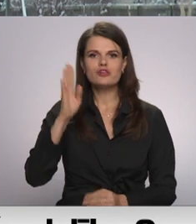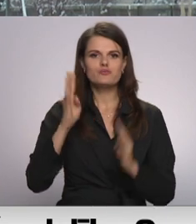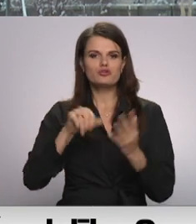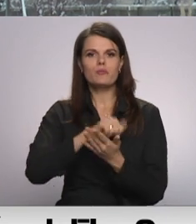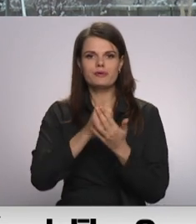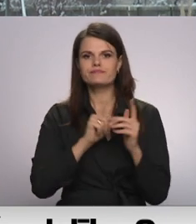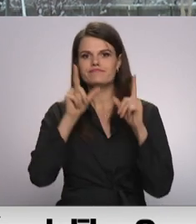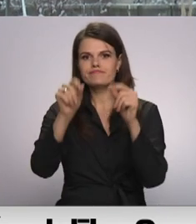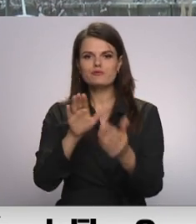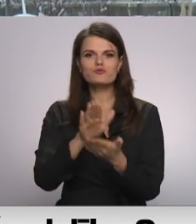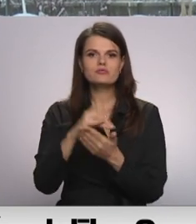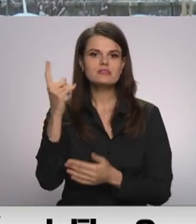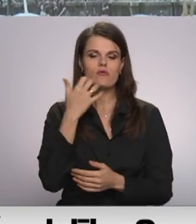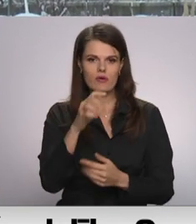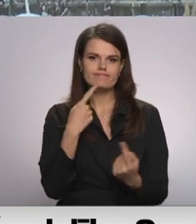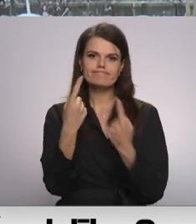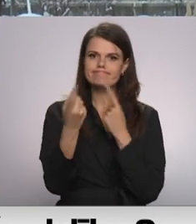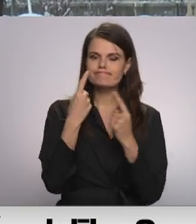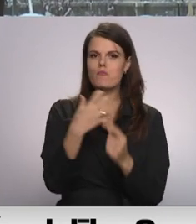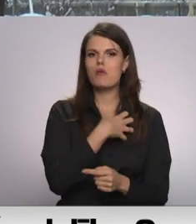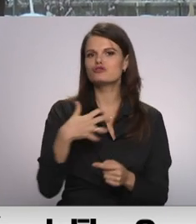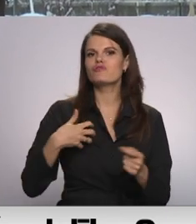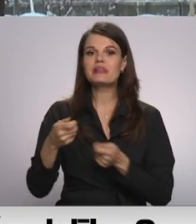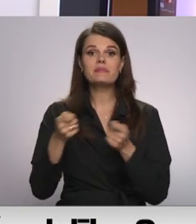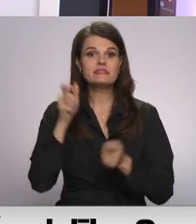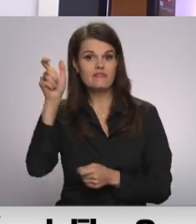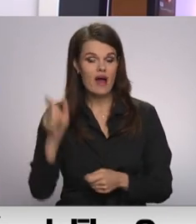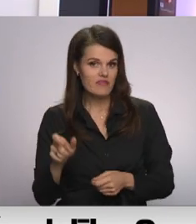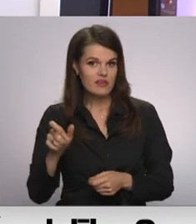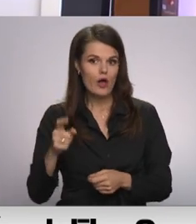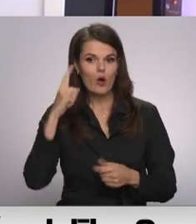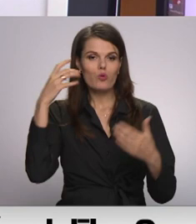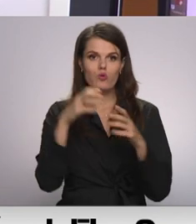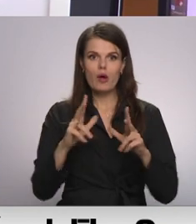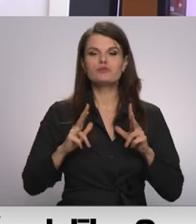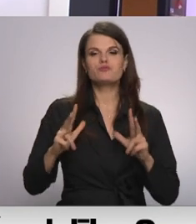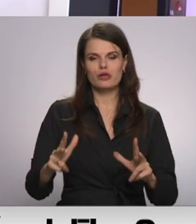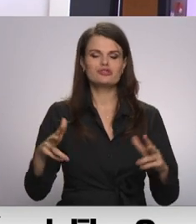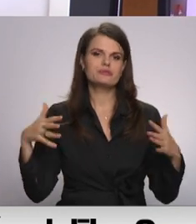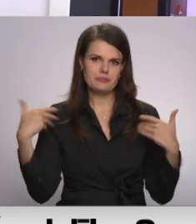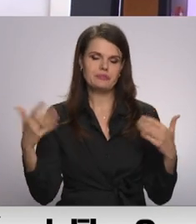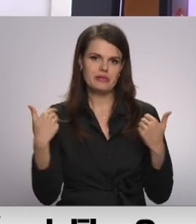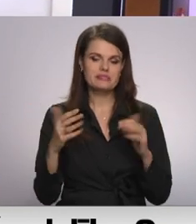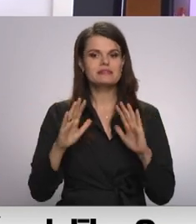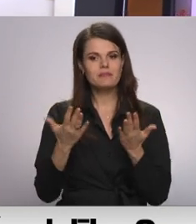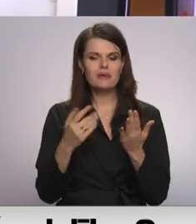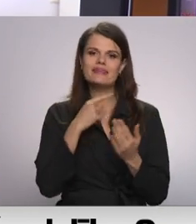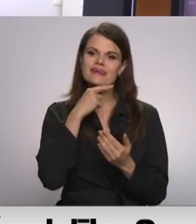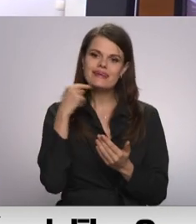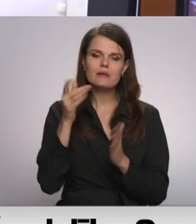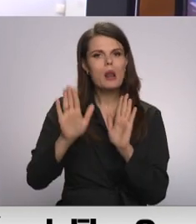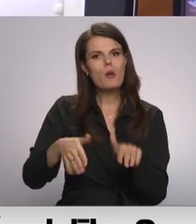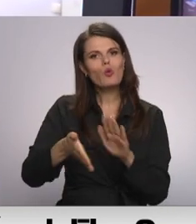saukrastiem, lai beidzot tiktojas arī ar pašvaldības vadītāju. Domas prieksētājs par to ir gandarīts, bet vēloties panākt ne tikai